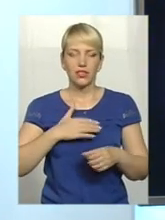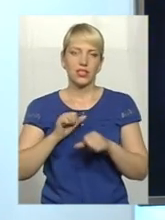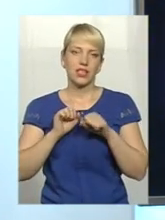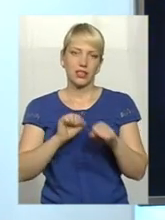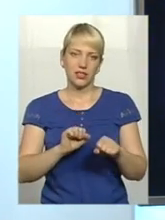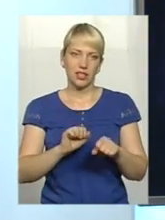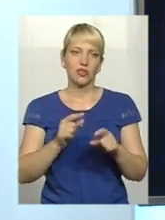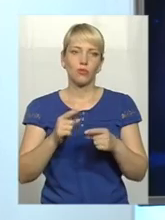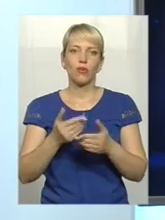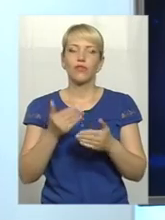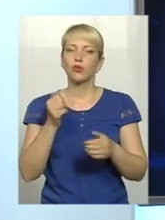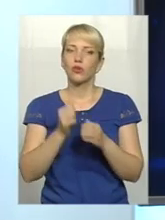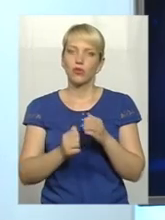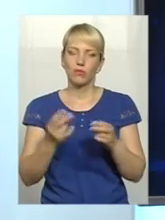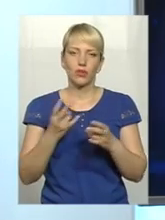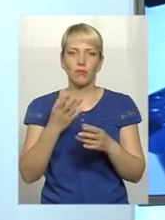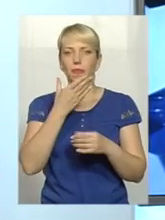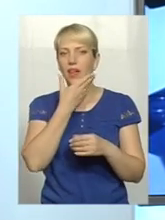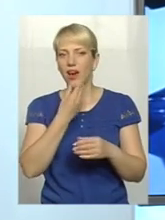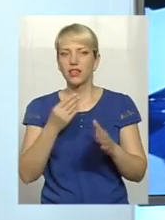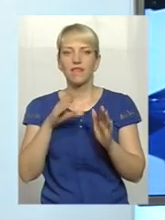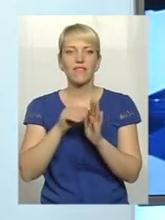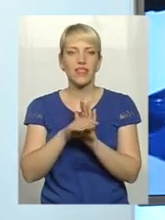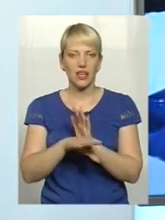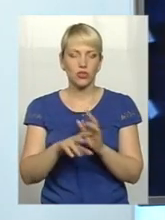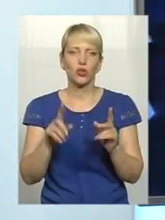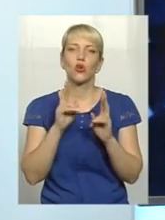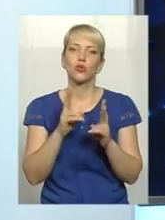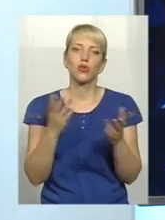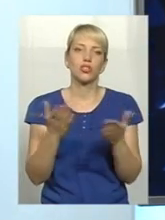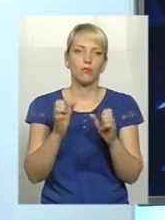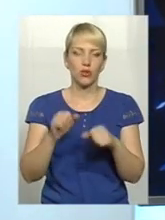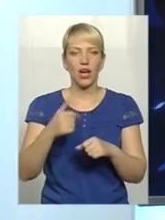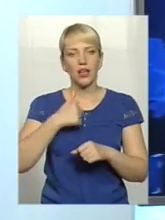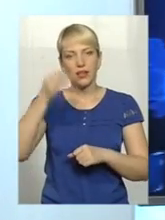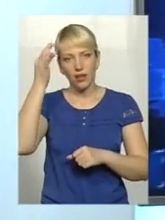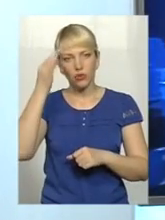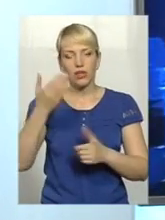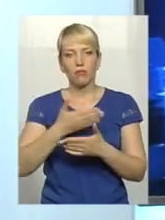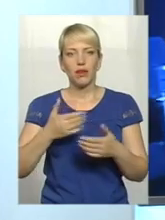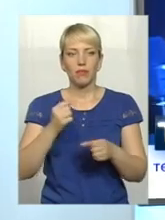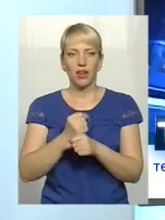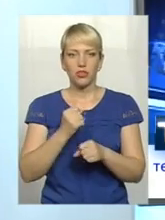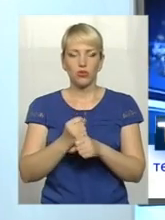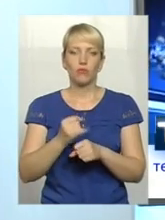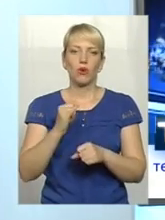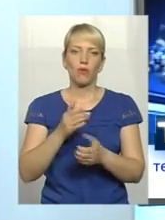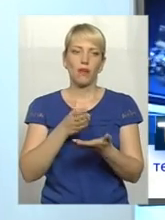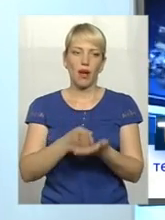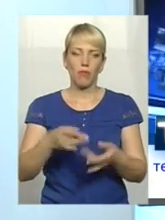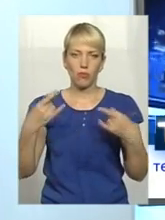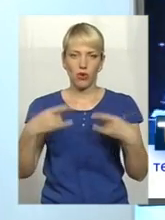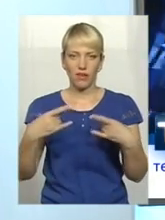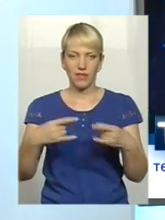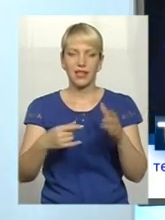Тому від кожного потрібен гарний внесок. Хто чим зможе. А я нагадую, ми працюємо у прямому ефірі. Телефон